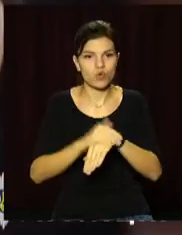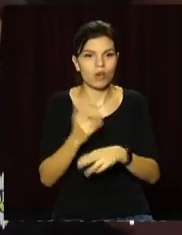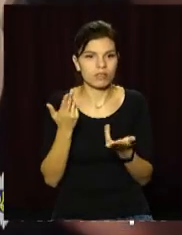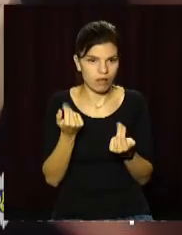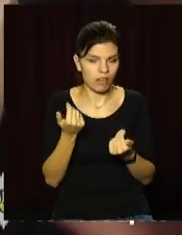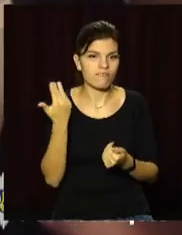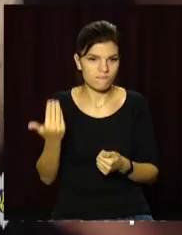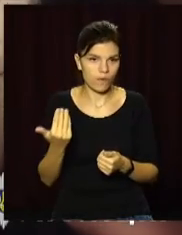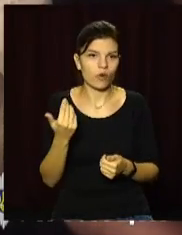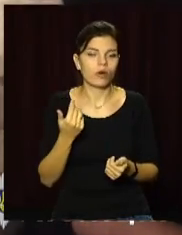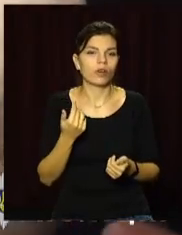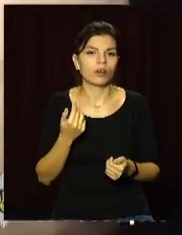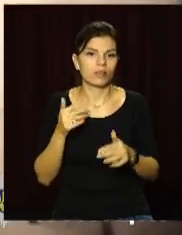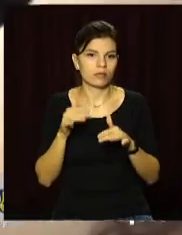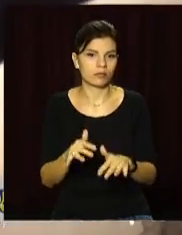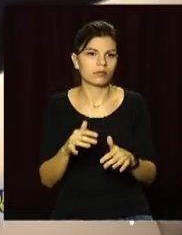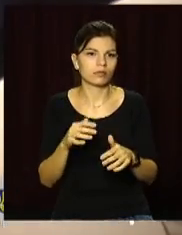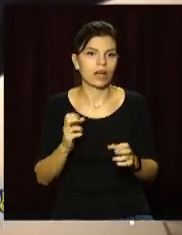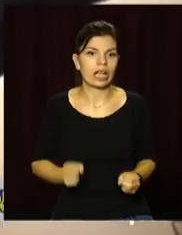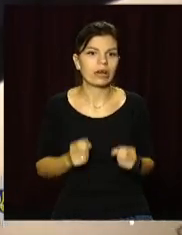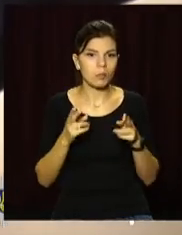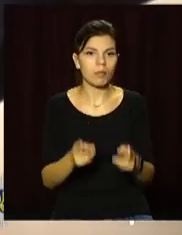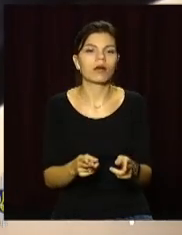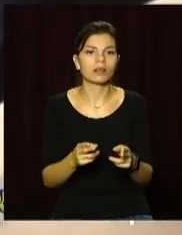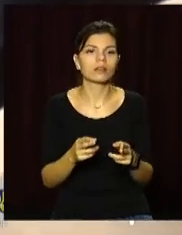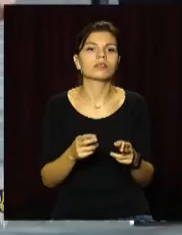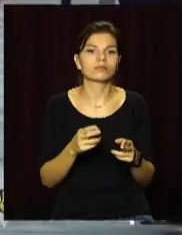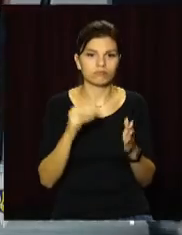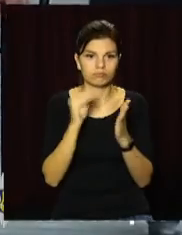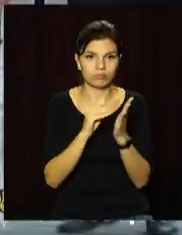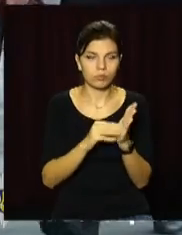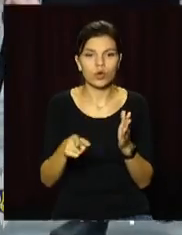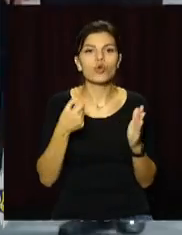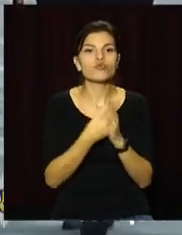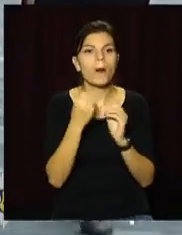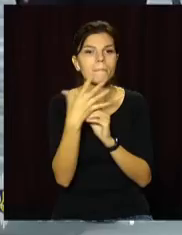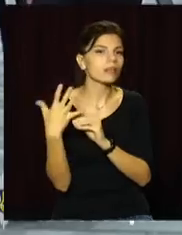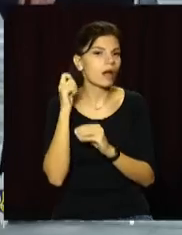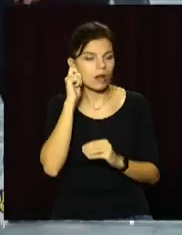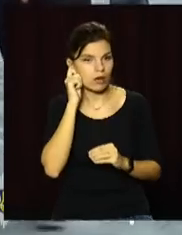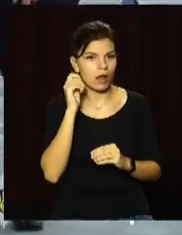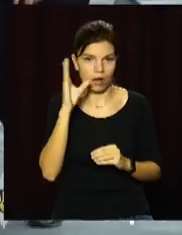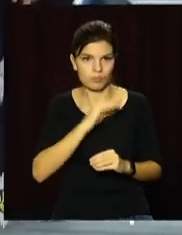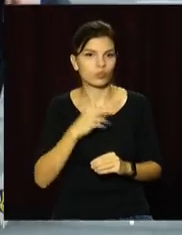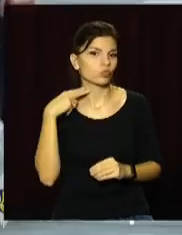причетність до злочину. Відкрито кримінальне провадження. Вбивці загрожує до 15 років тюрми.